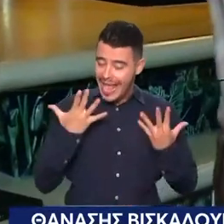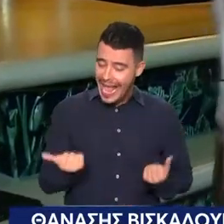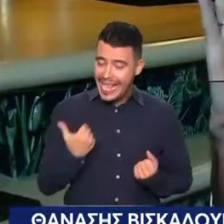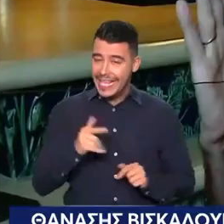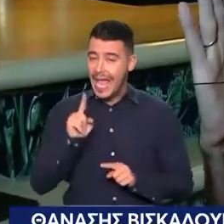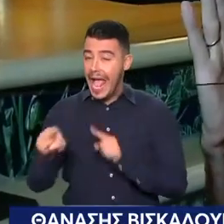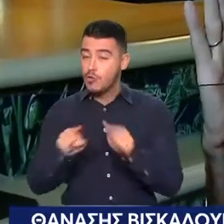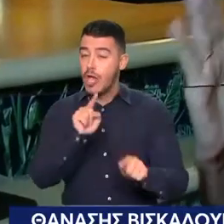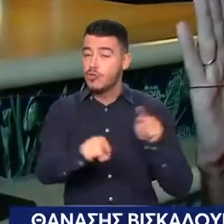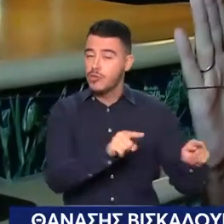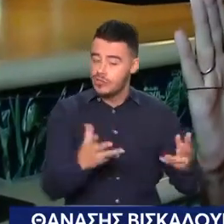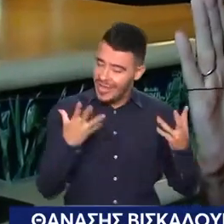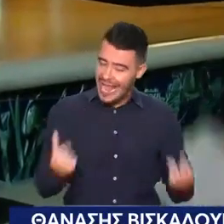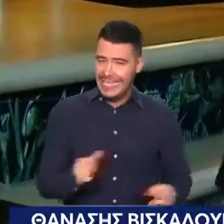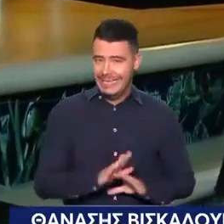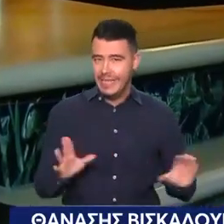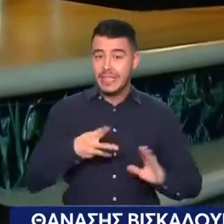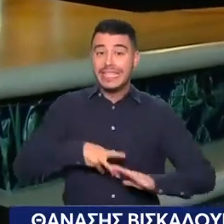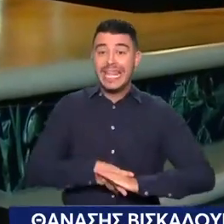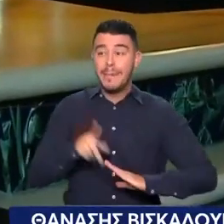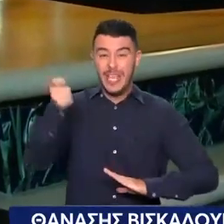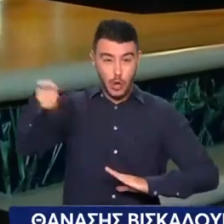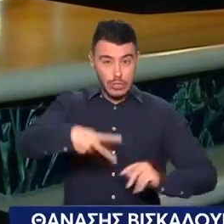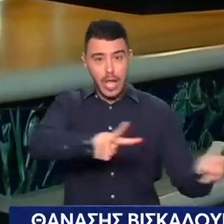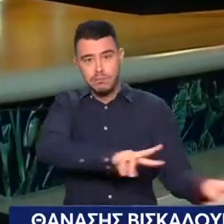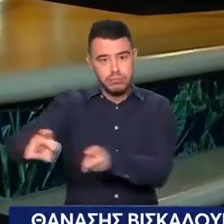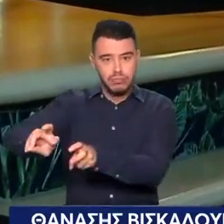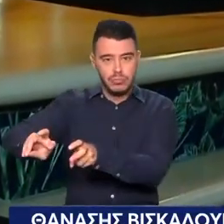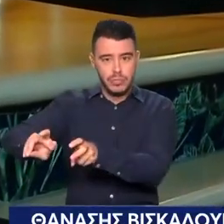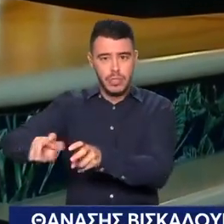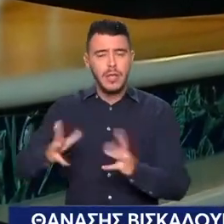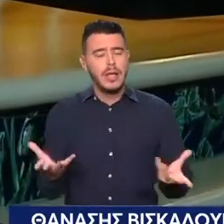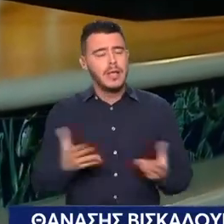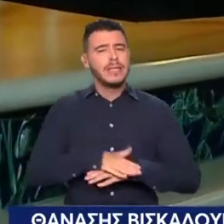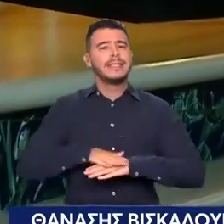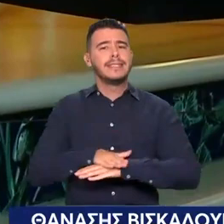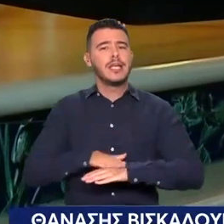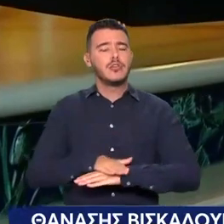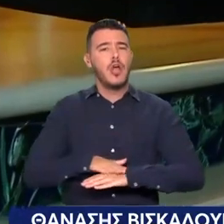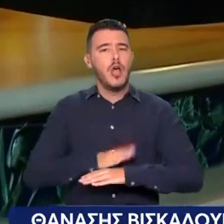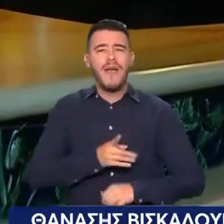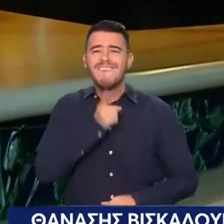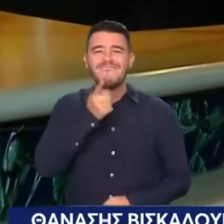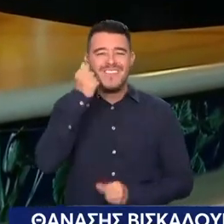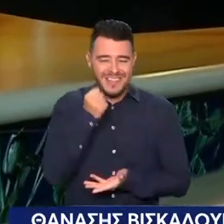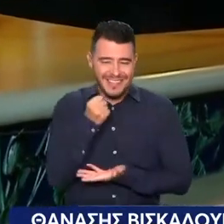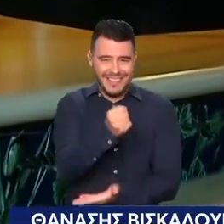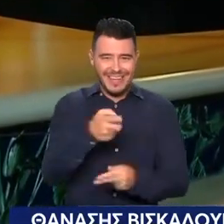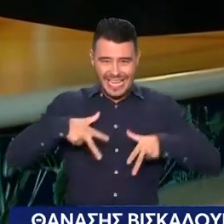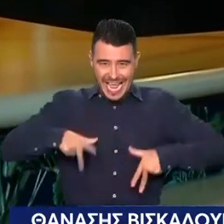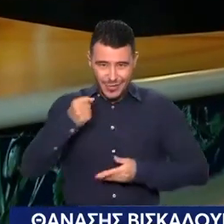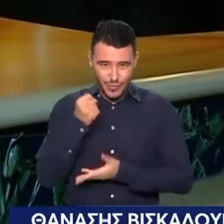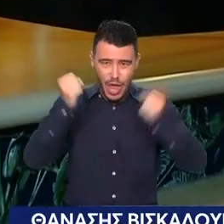δέος των εισφρακτικών Η ρητή διαβεβαίωση Νομίζω ότι είναι μέρος του νόμου Ότι είναι ακατάσχετα Τα χρήματα των